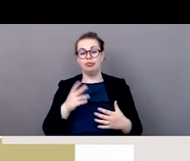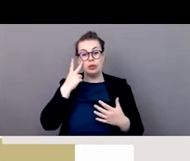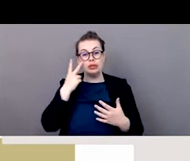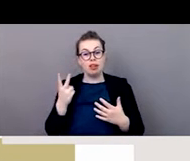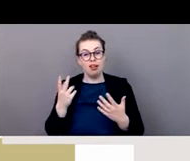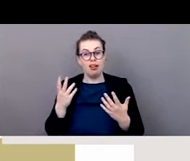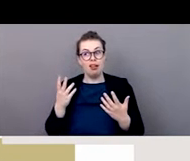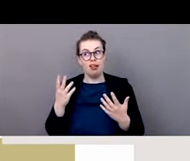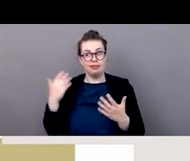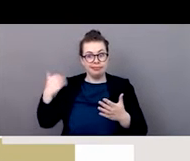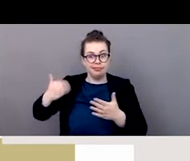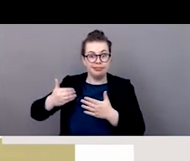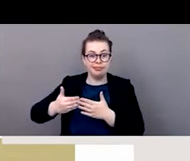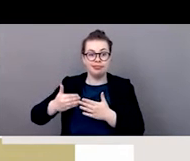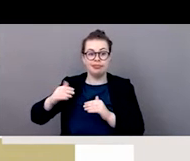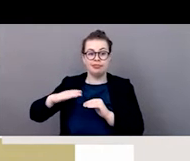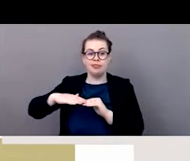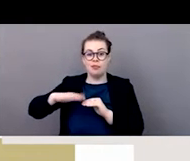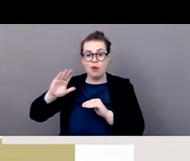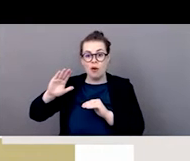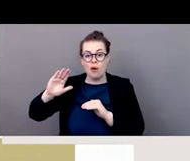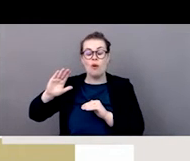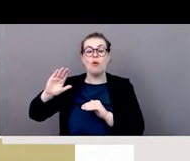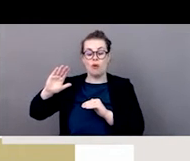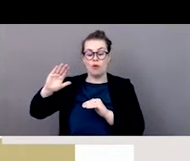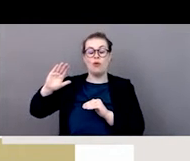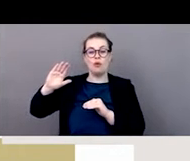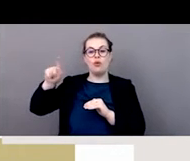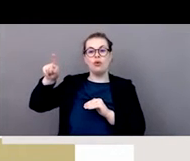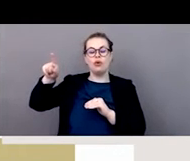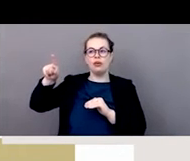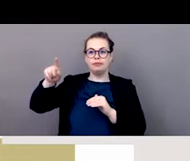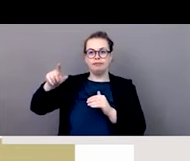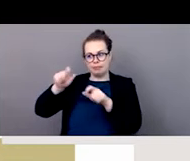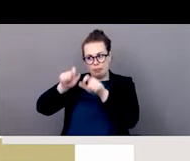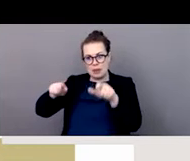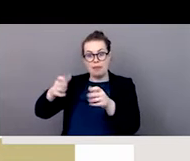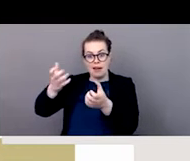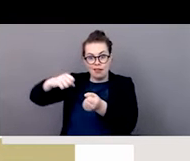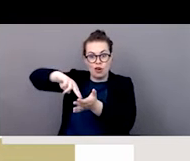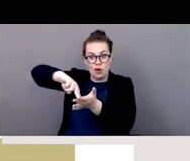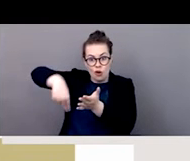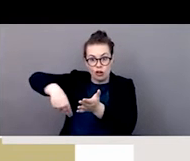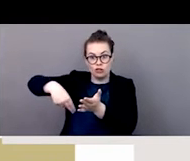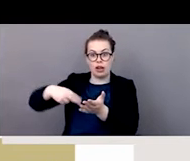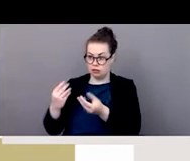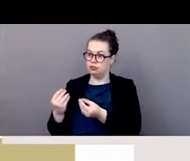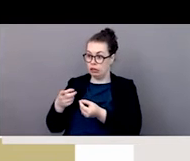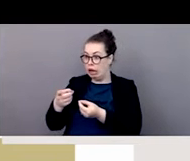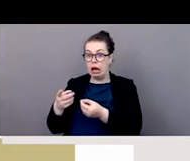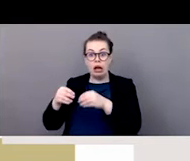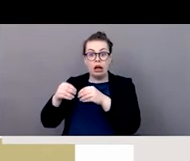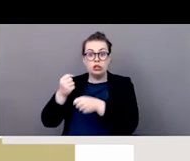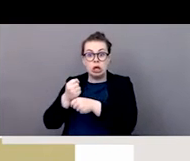présentation et la majorité de ses travailleurs qui travaillent dans l'économie formelle et garder de